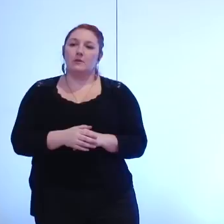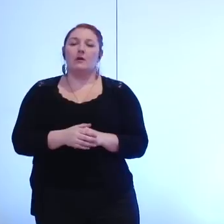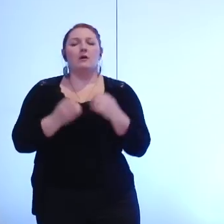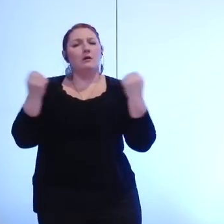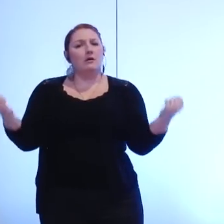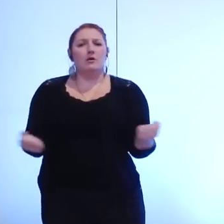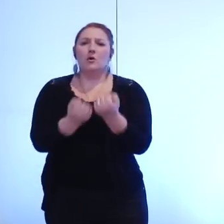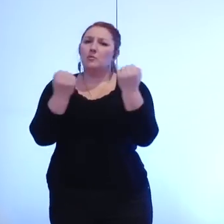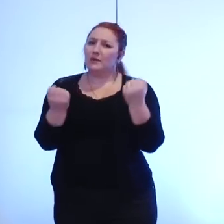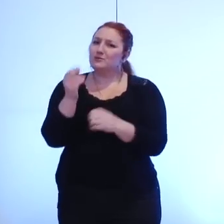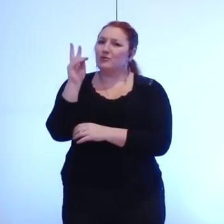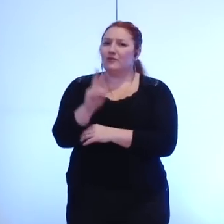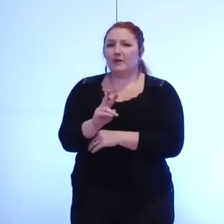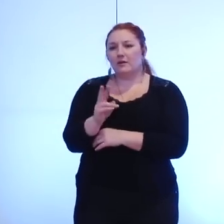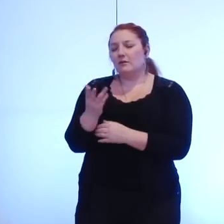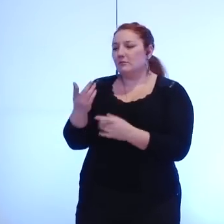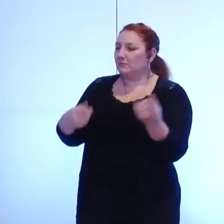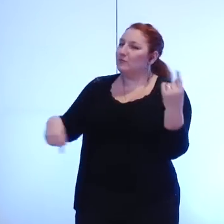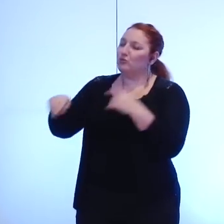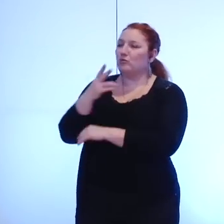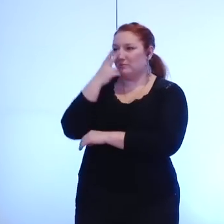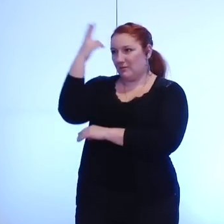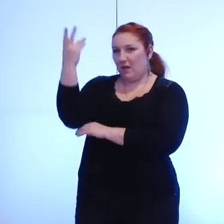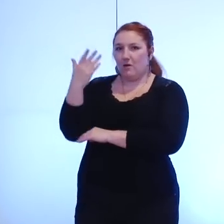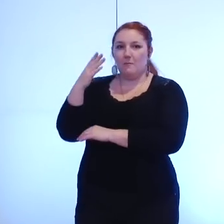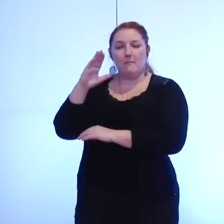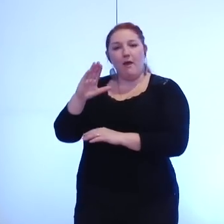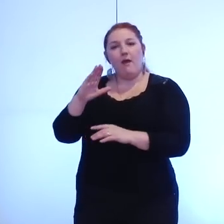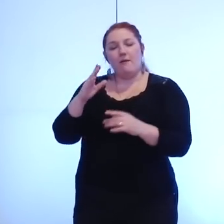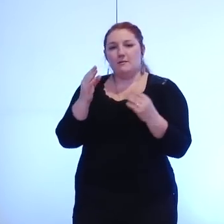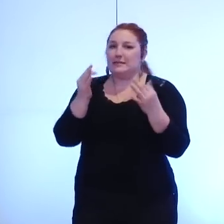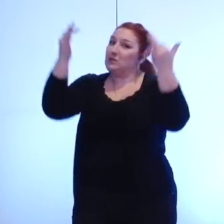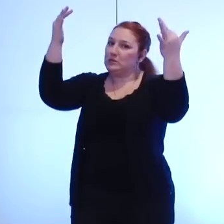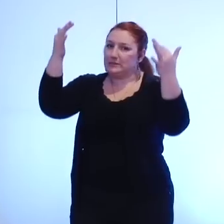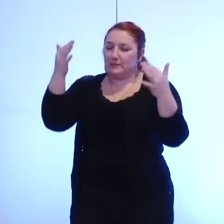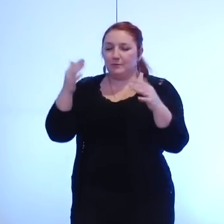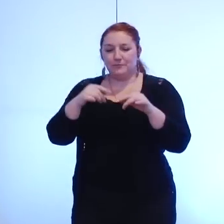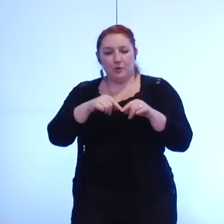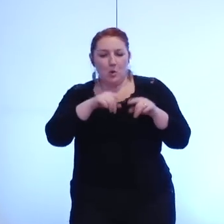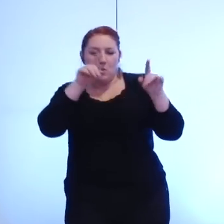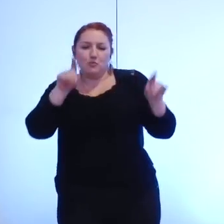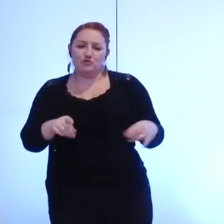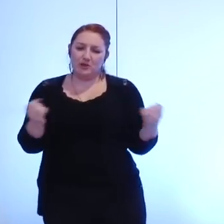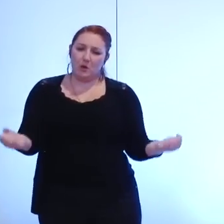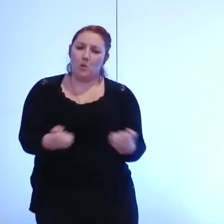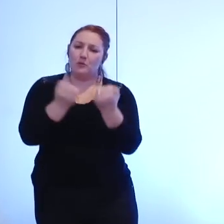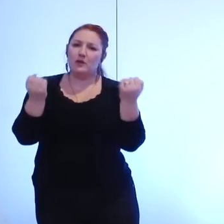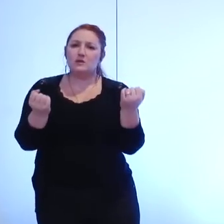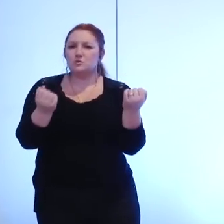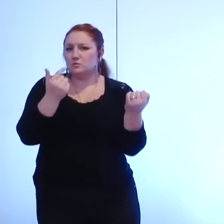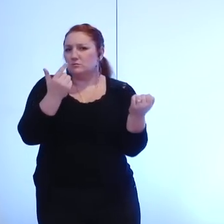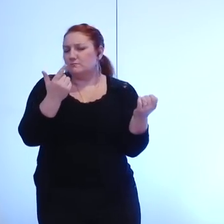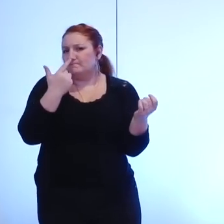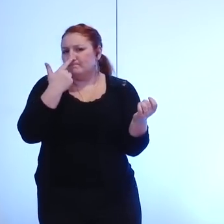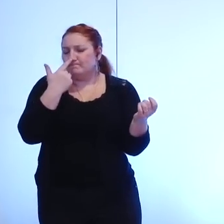avec un certain talent, il faut le reconnaître. Le budget consacré à celle-ci devrait, selon toute vraisemblance, connaître une